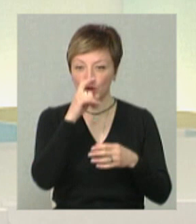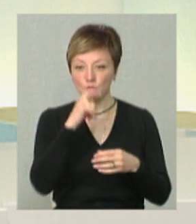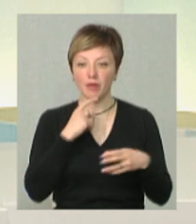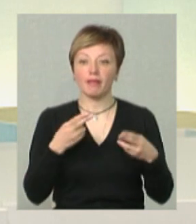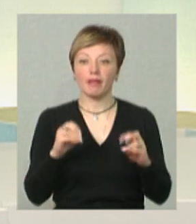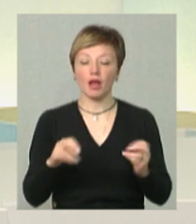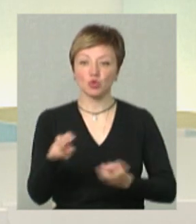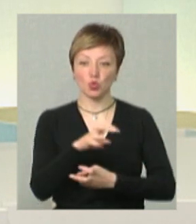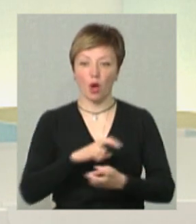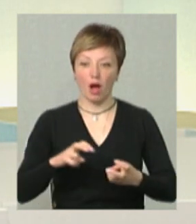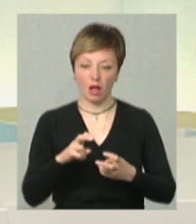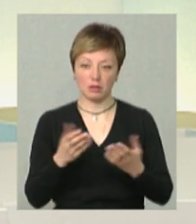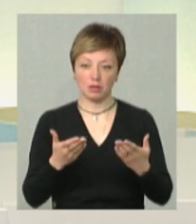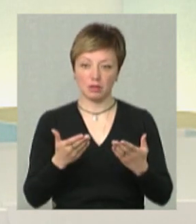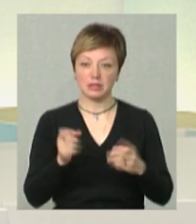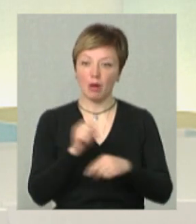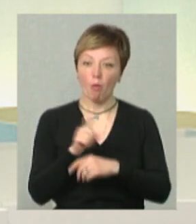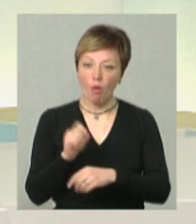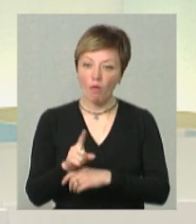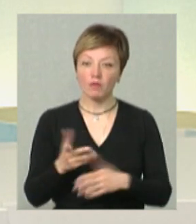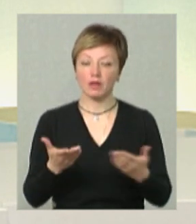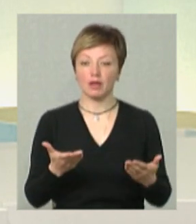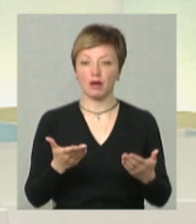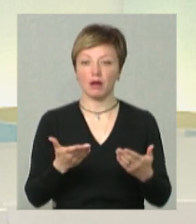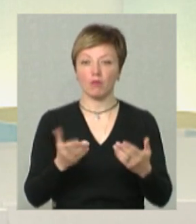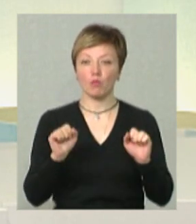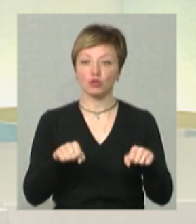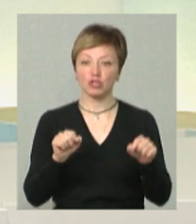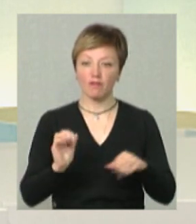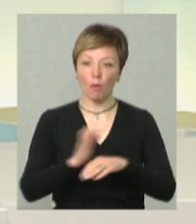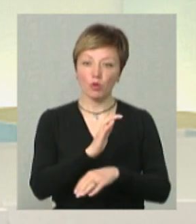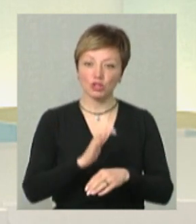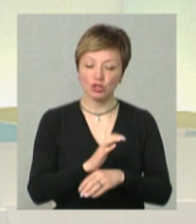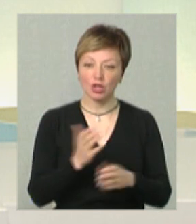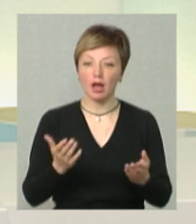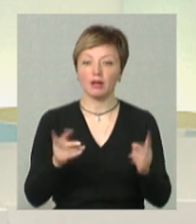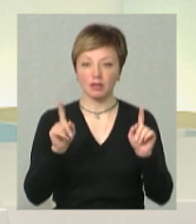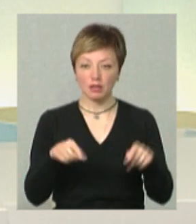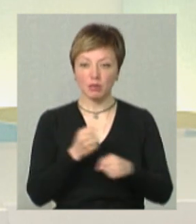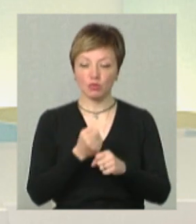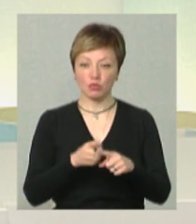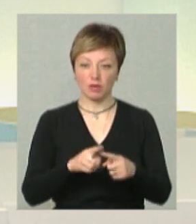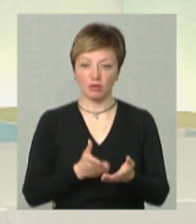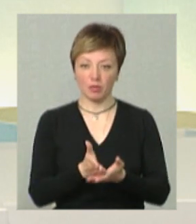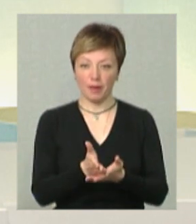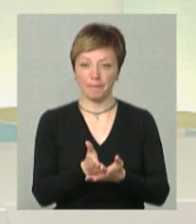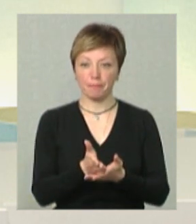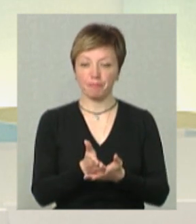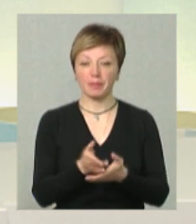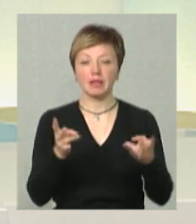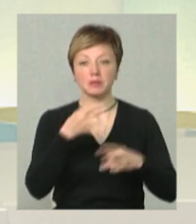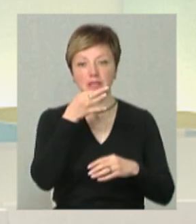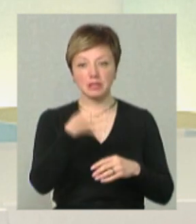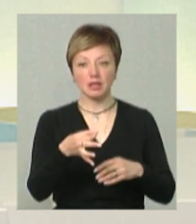де шукати, по-перше, замовлення, по-друге, можливих постачальників. Тому теж працюємо в даному напрямку. Варто